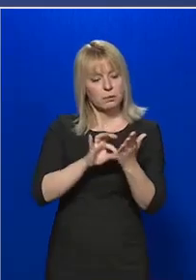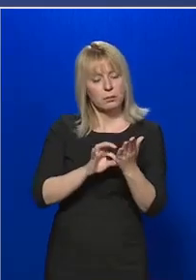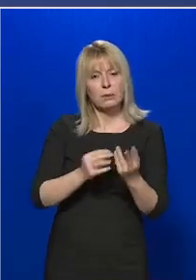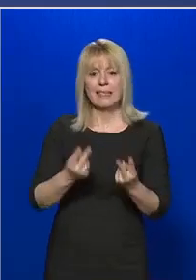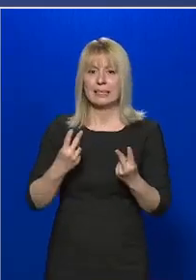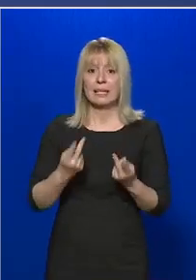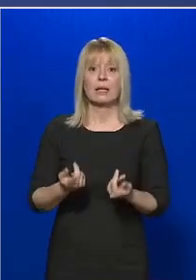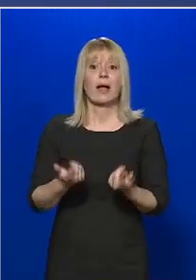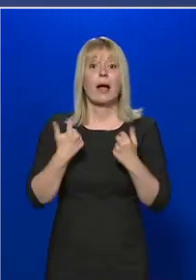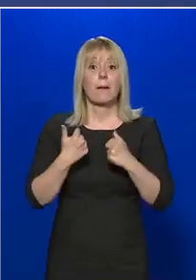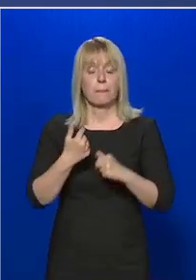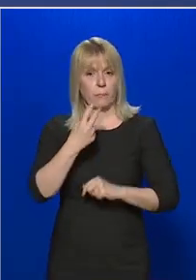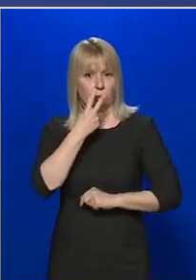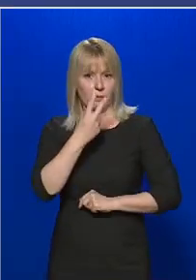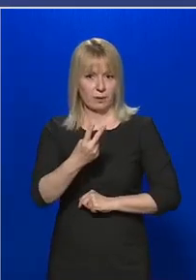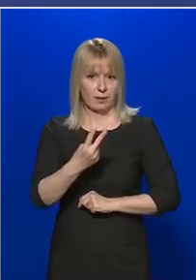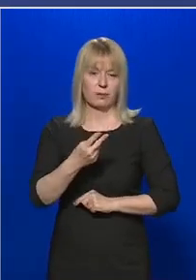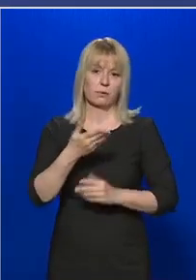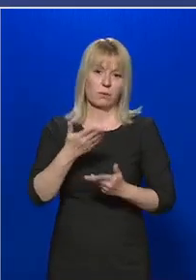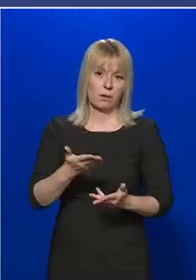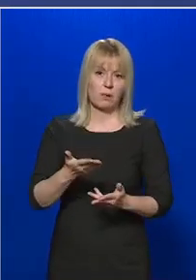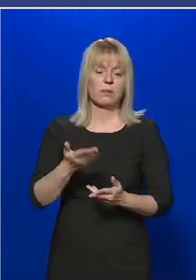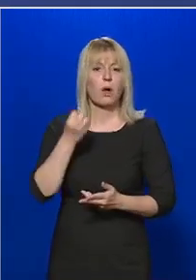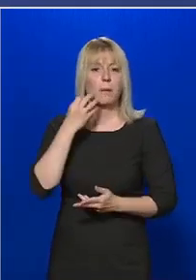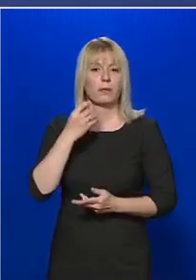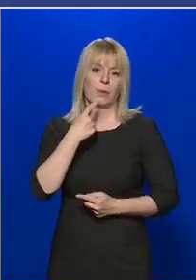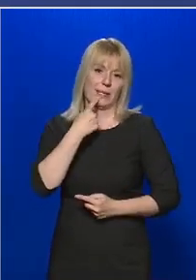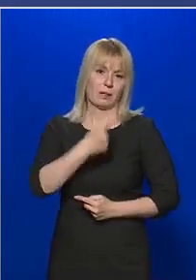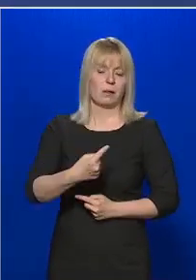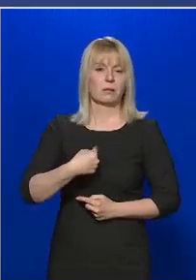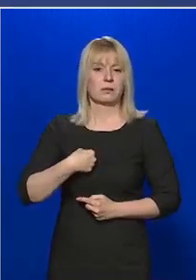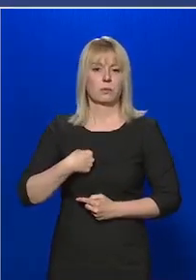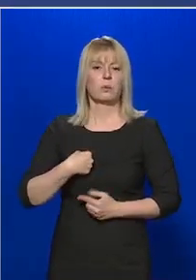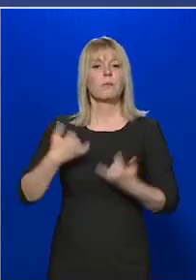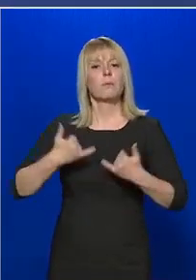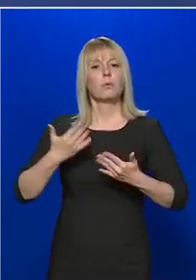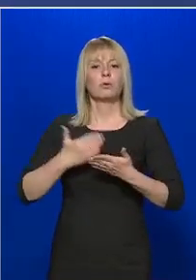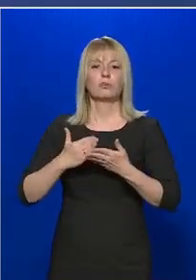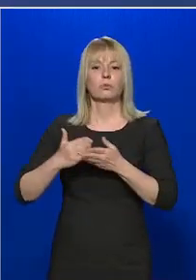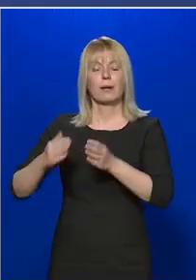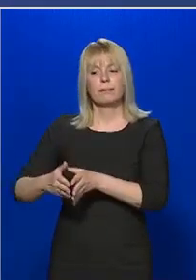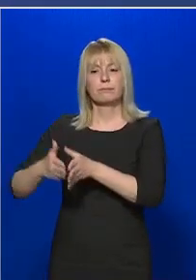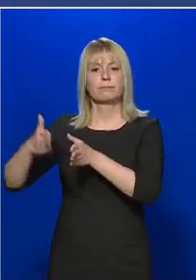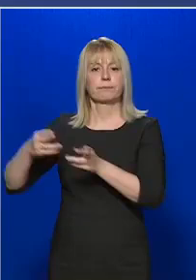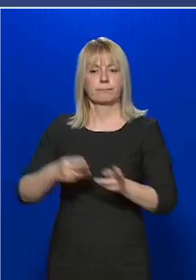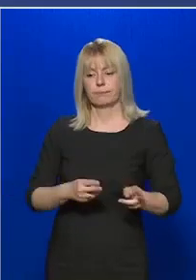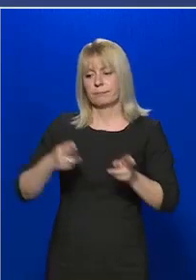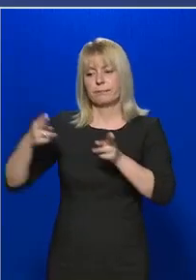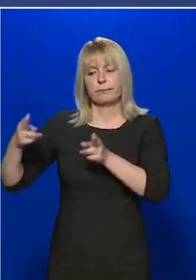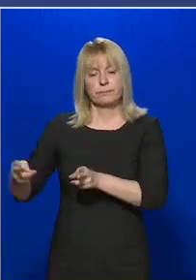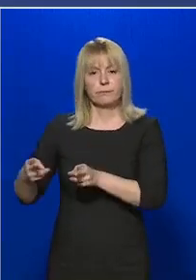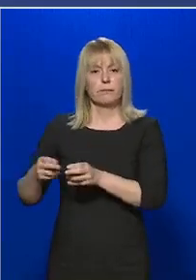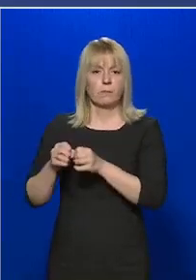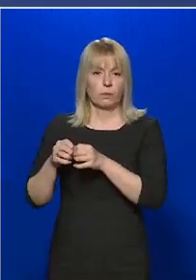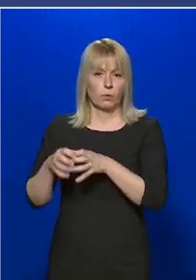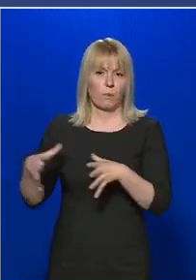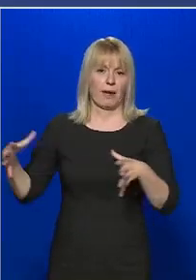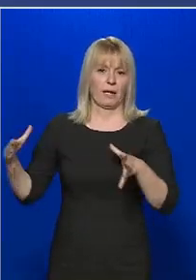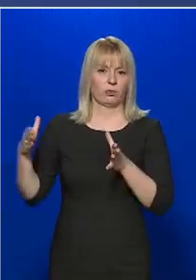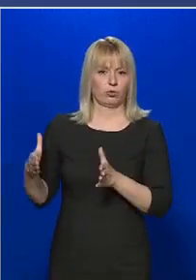áll össze tulajdonképpen az, amikor azt mondjuk, hogy most már tömeges megbetegedésekről beszélünk.